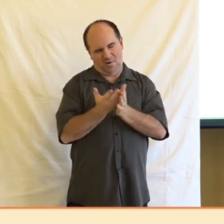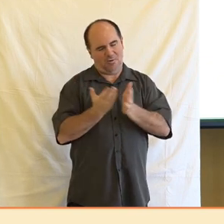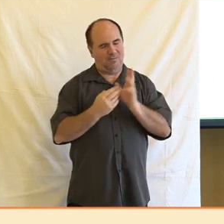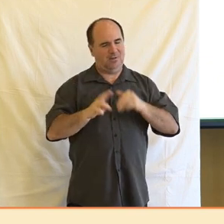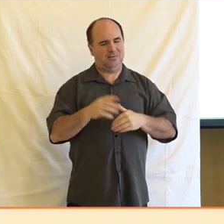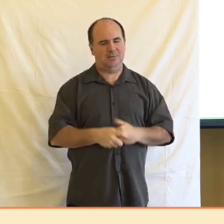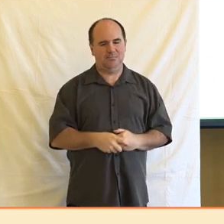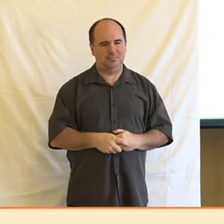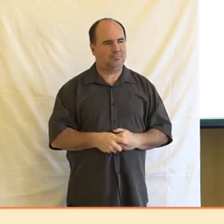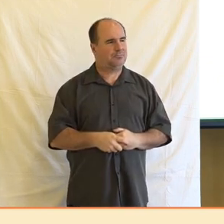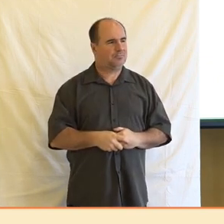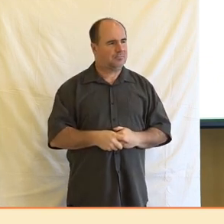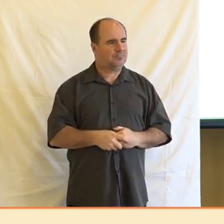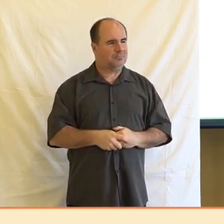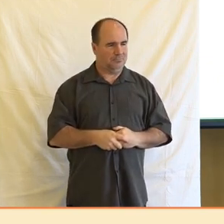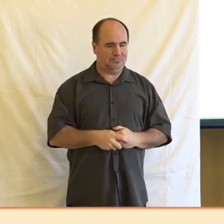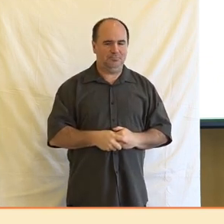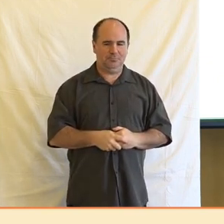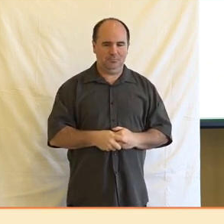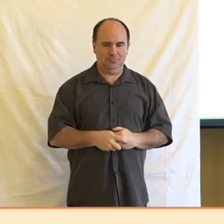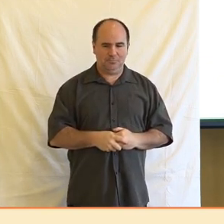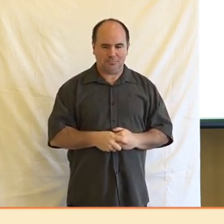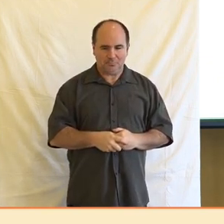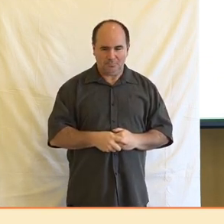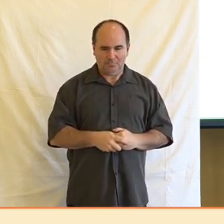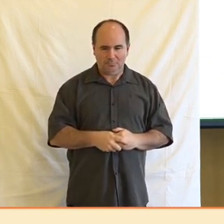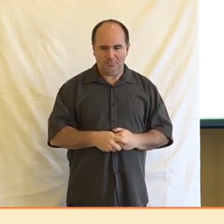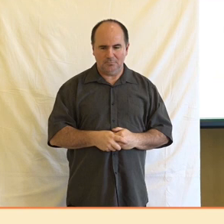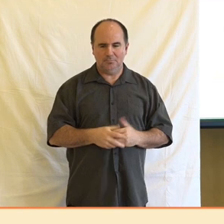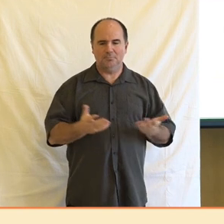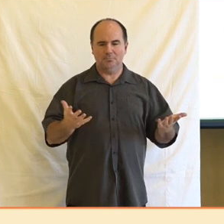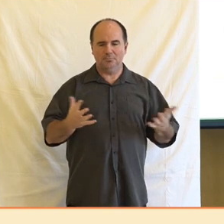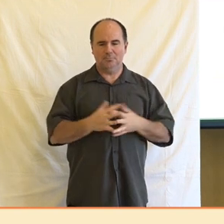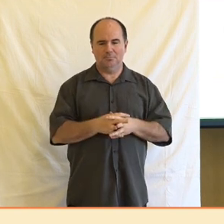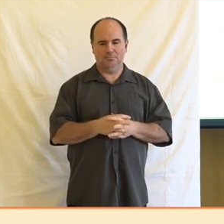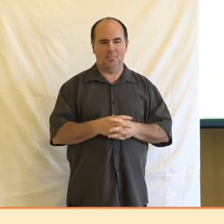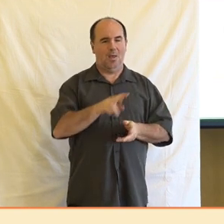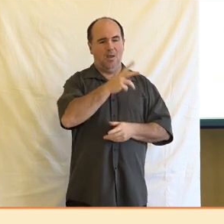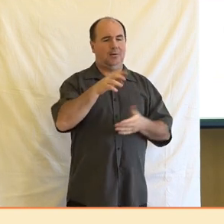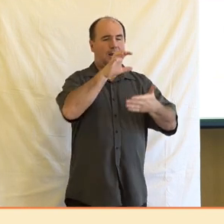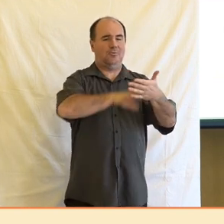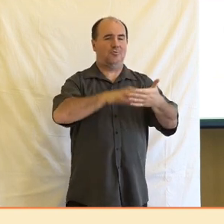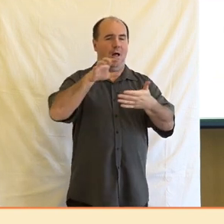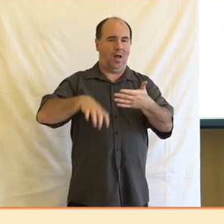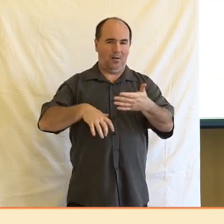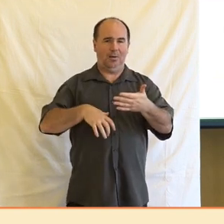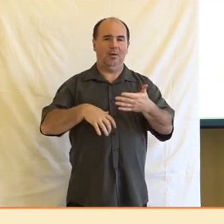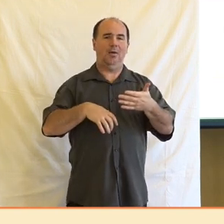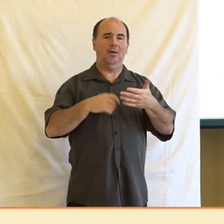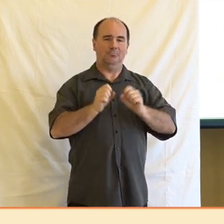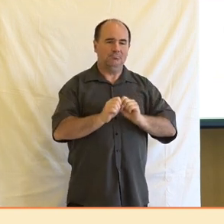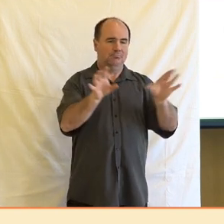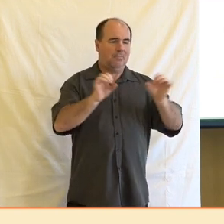To, jaké články pracovníci v médiích publikují,